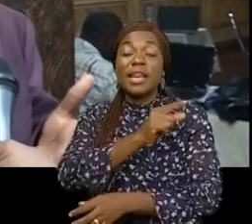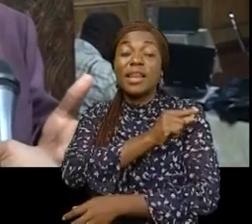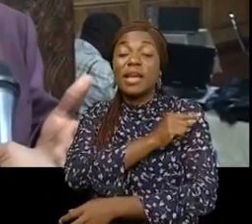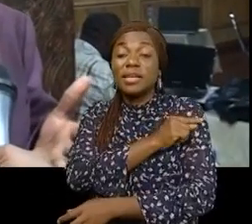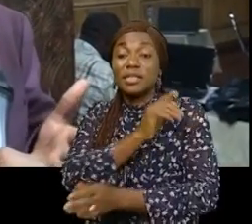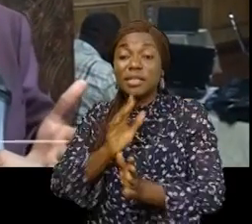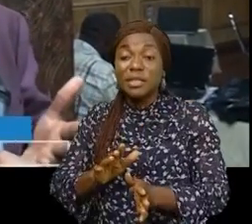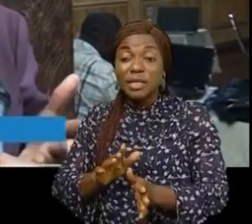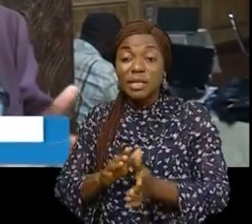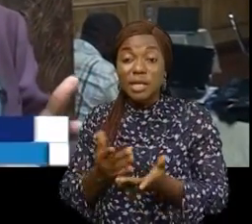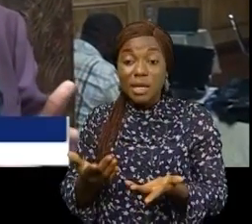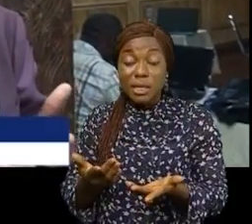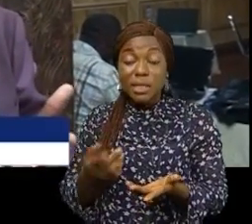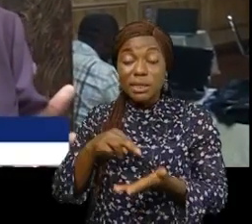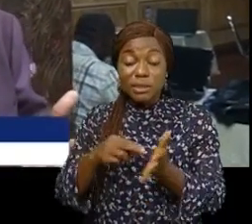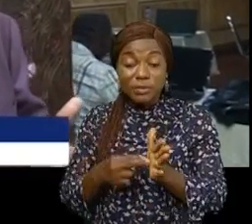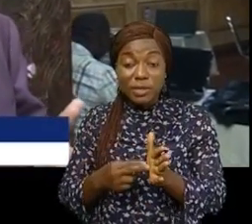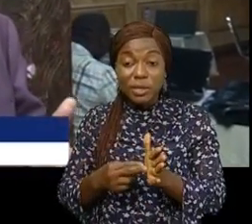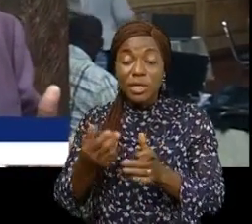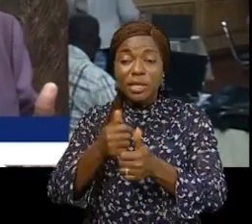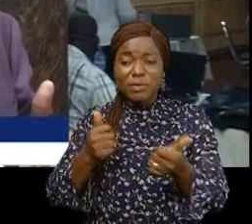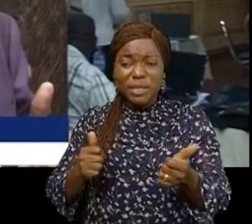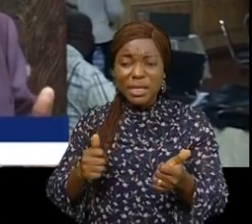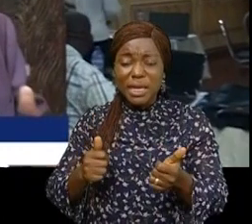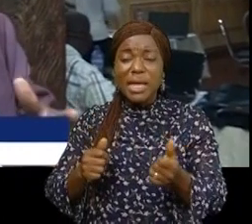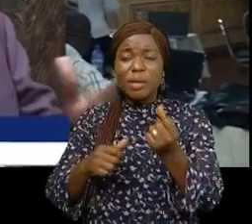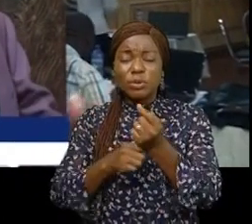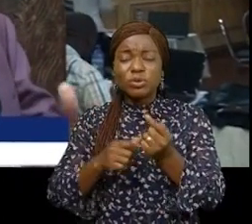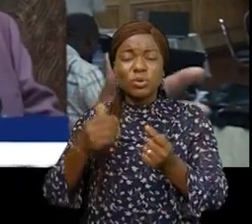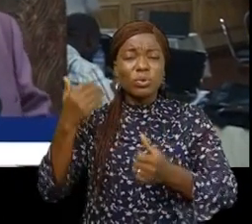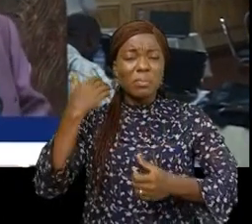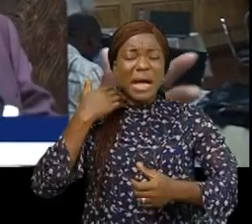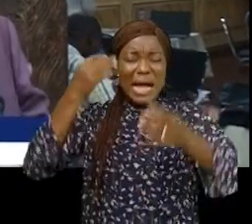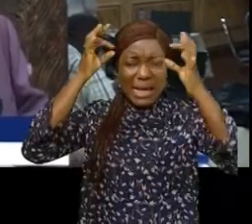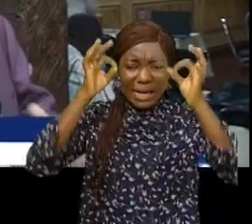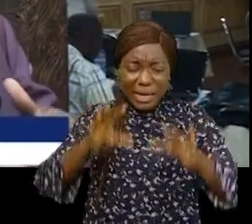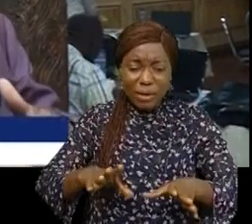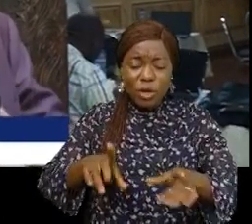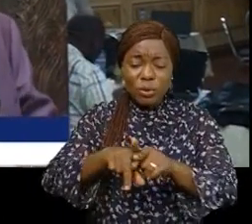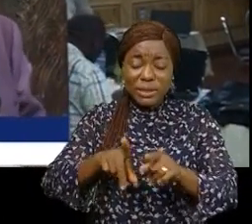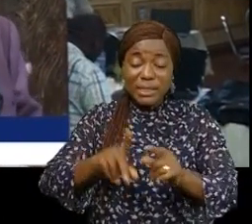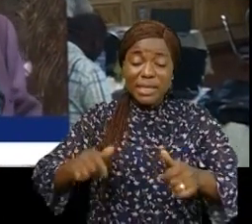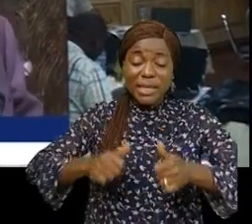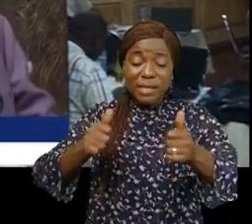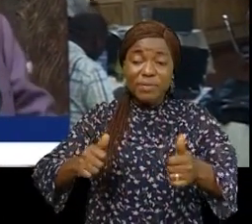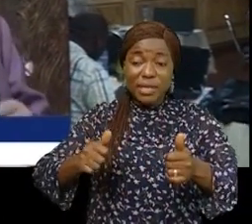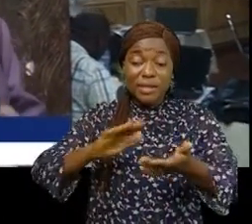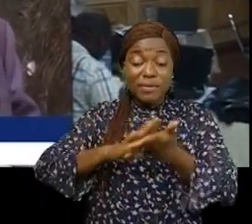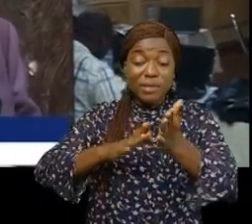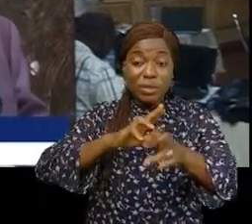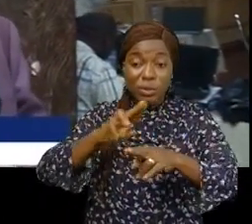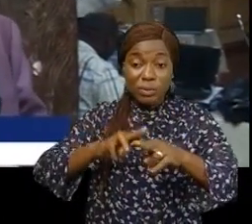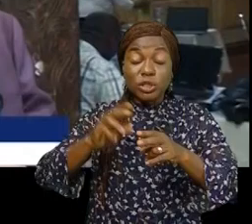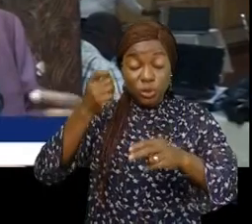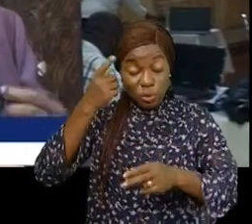qu'il n ait pas de formes sévères, de formes agréables pour que les gens ne puissent pas mourir, de permettre à ça que la vie puisse redevenir normale et arrêter la transmission. Je